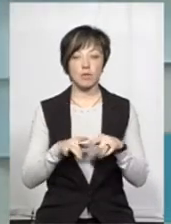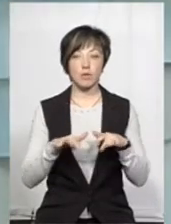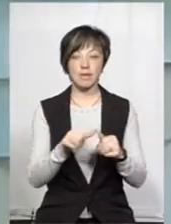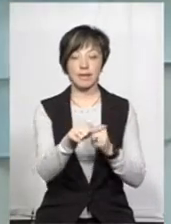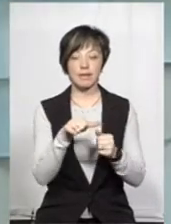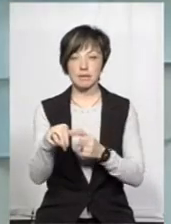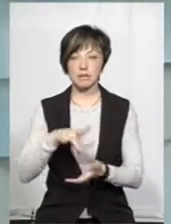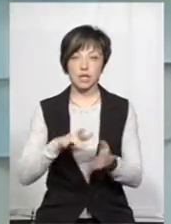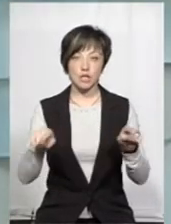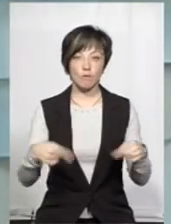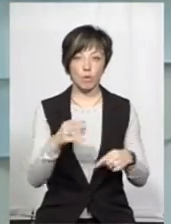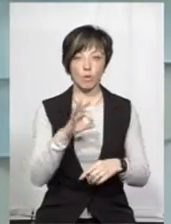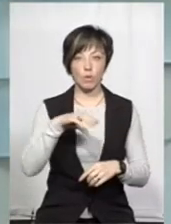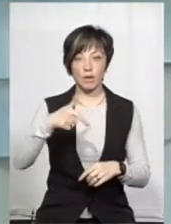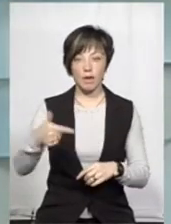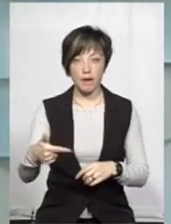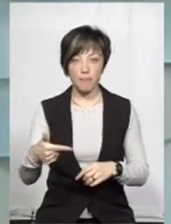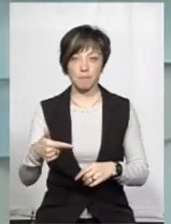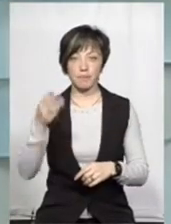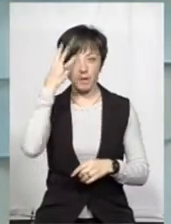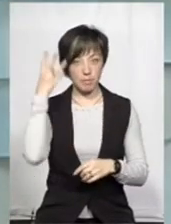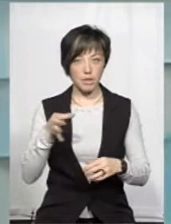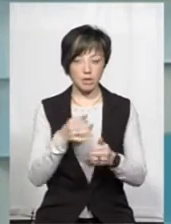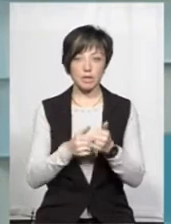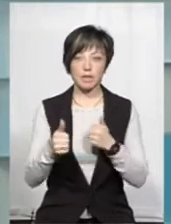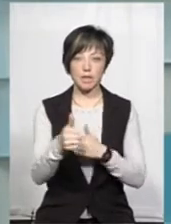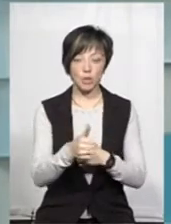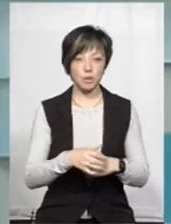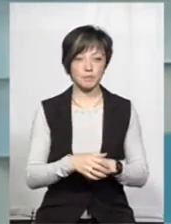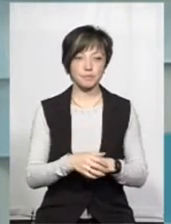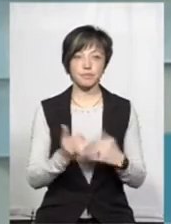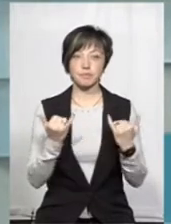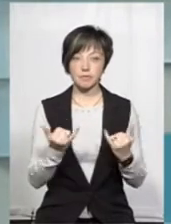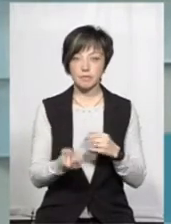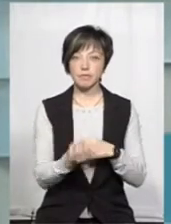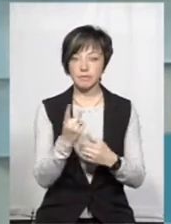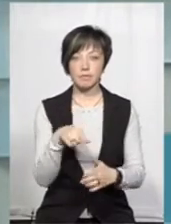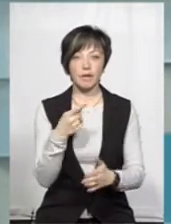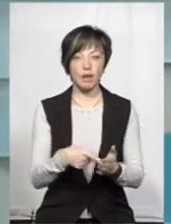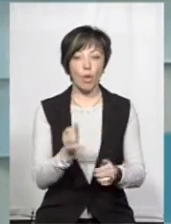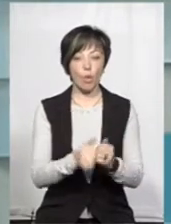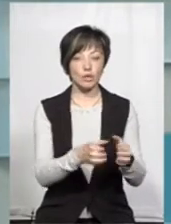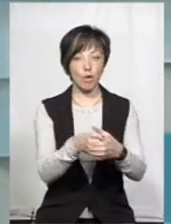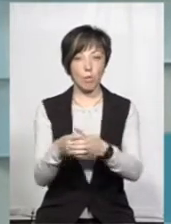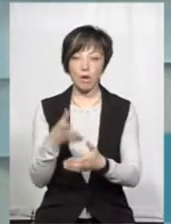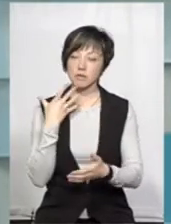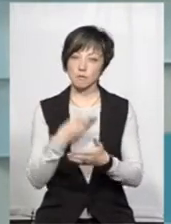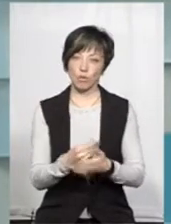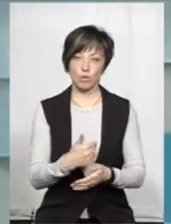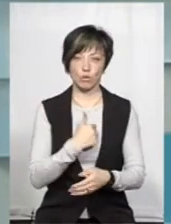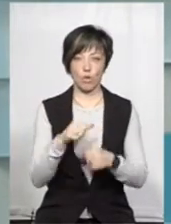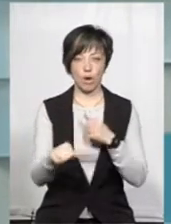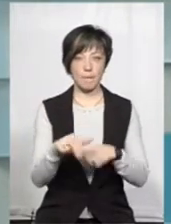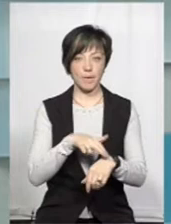децентралізації, створення тергромад, де Хмельниччина знову ж таки лідирує. І зараз постало питання, що кожна громада хоче собі